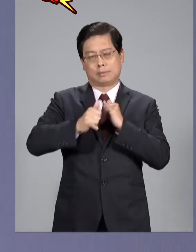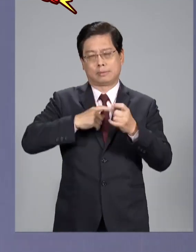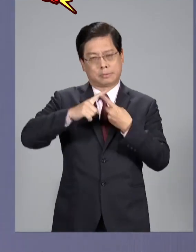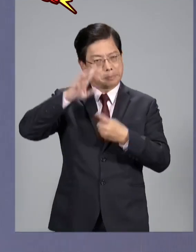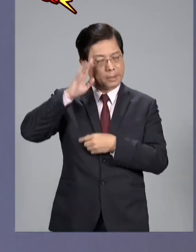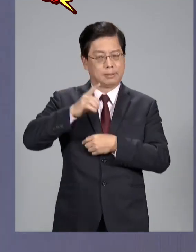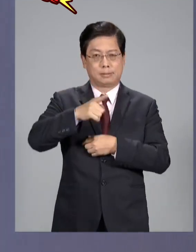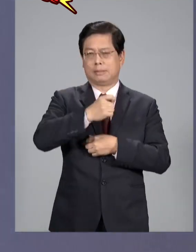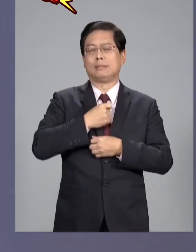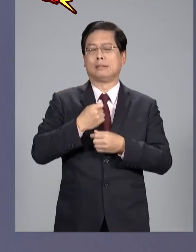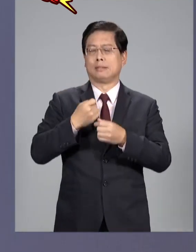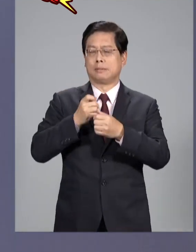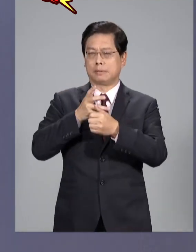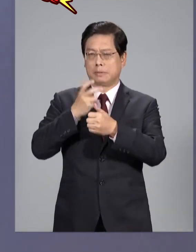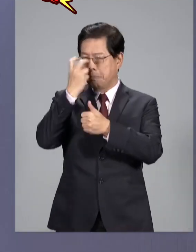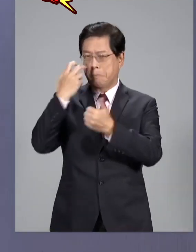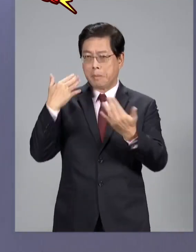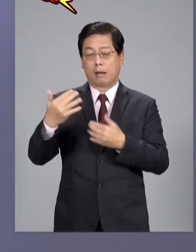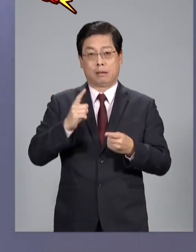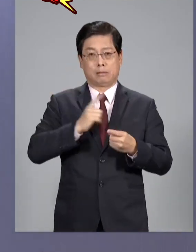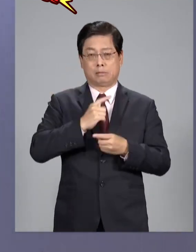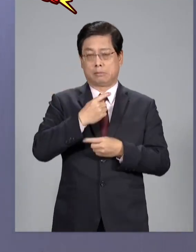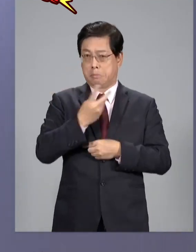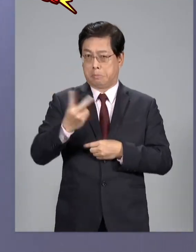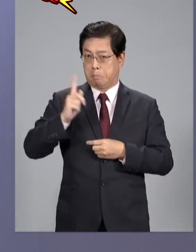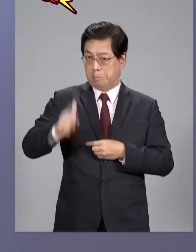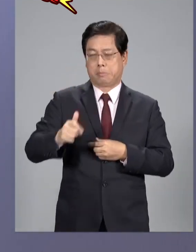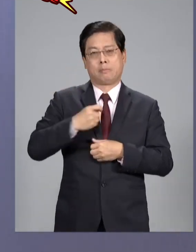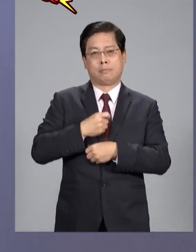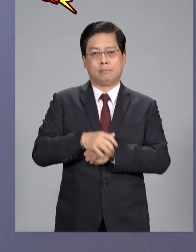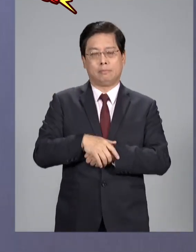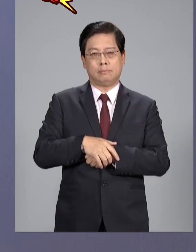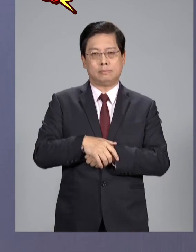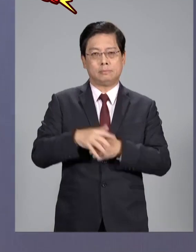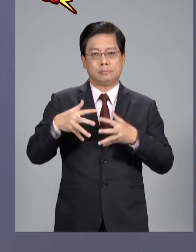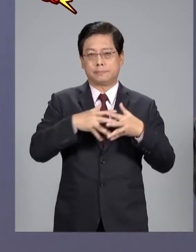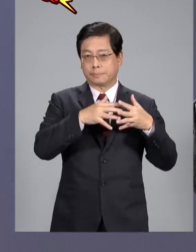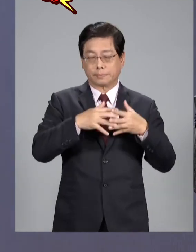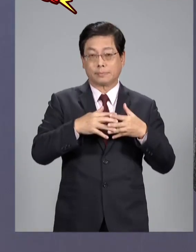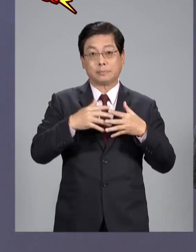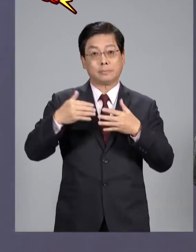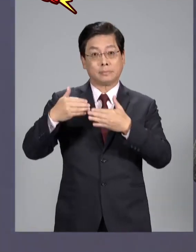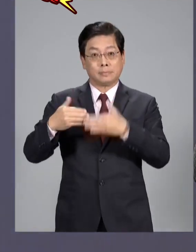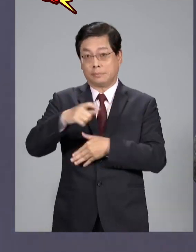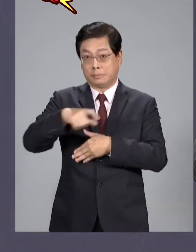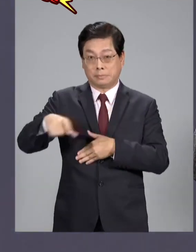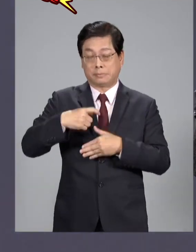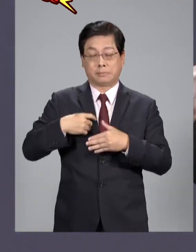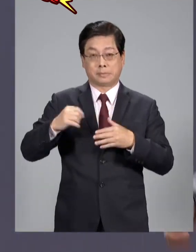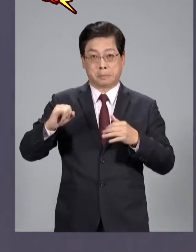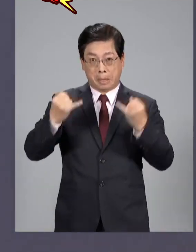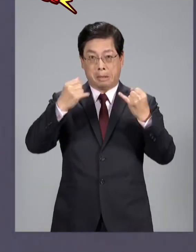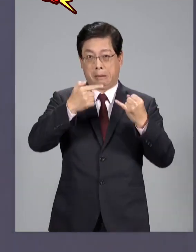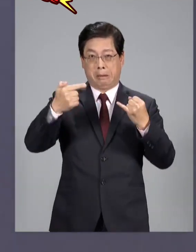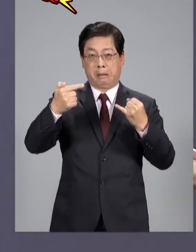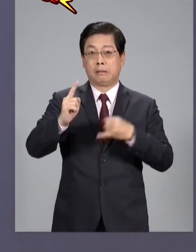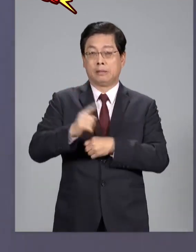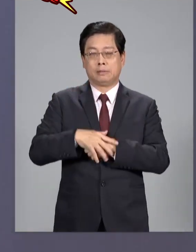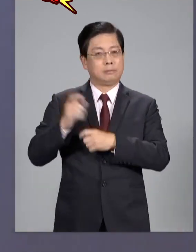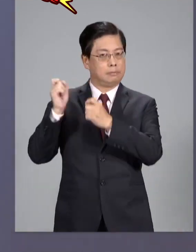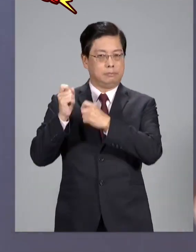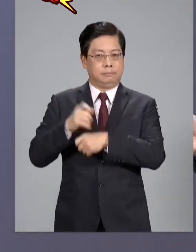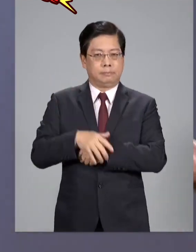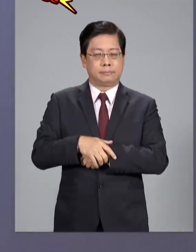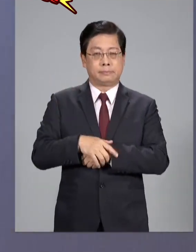你要了解啊你不能不了解啊知己知彼啊那美國跟中國衝突到最強烈的時刻像